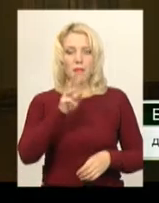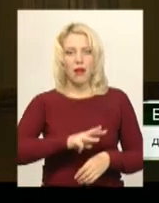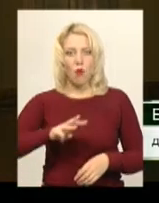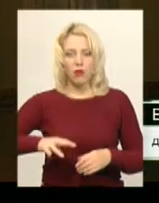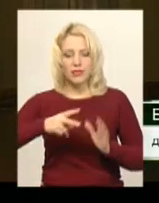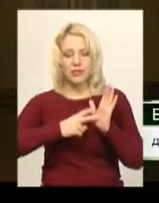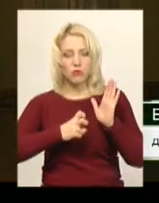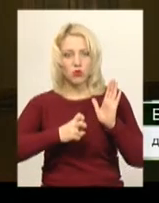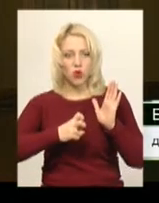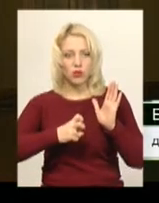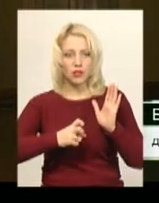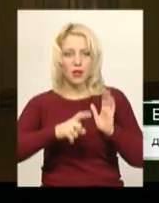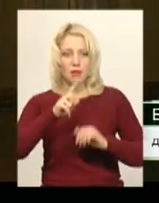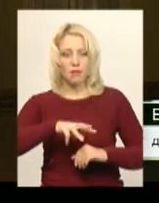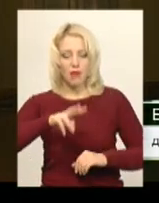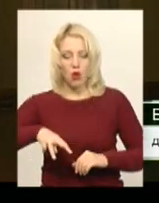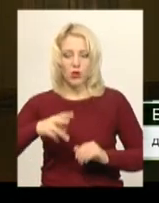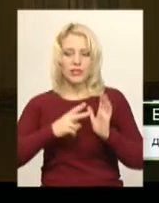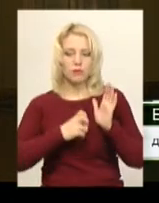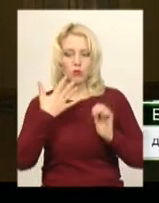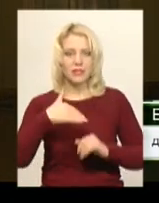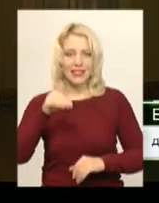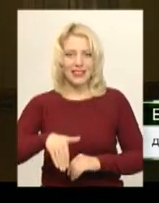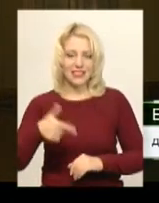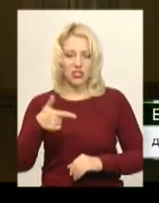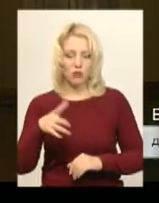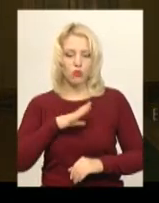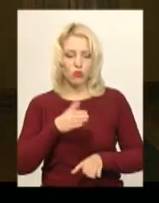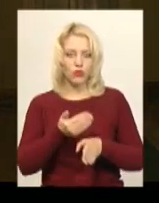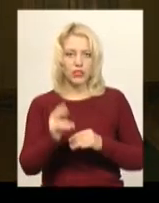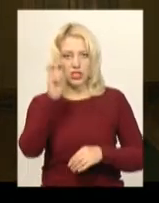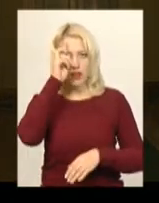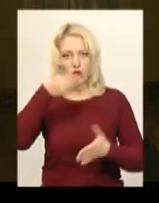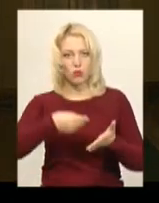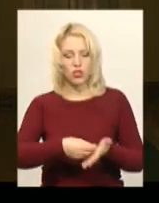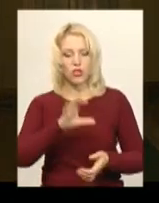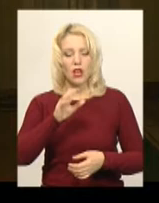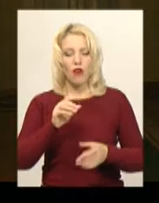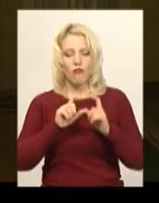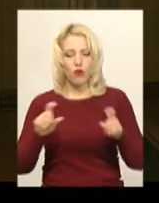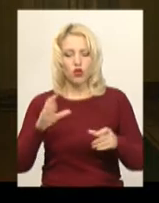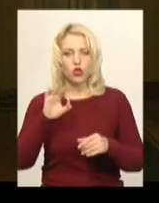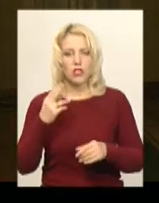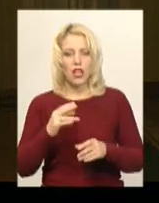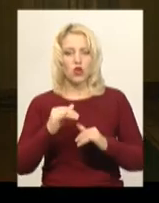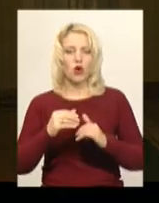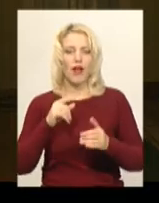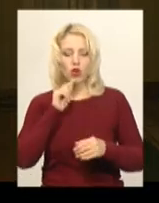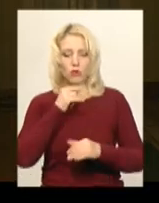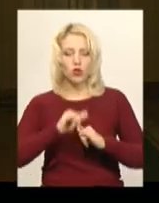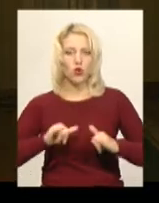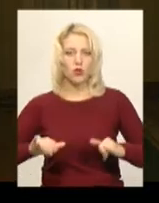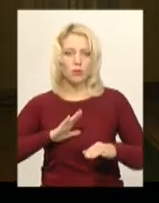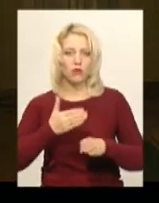750 тисяч з державного бюджету, фонду соціально-економічного розвитку, виділено 2